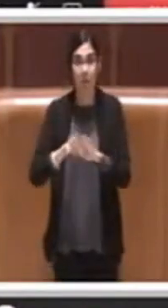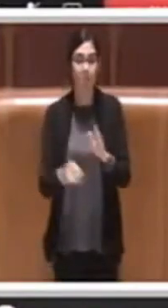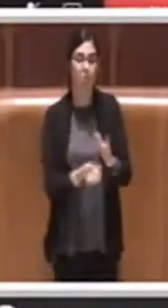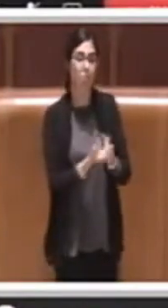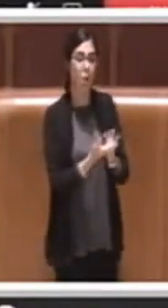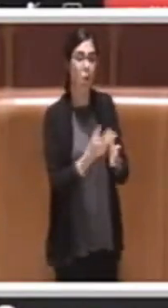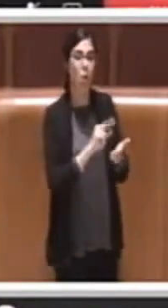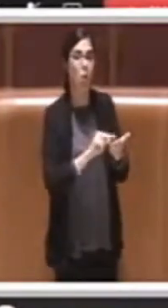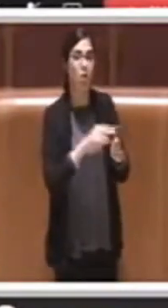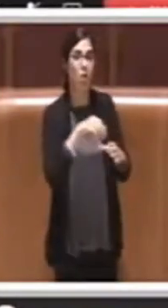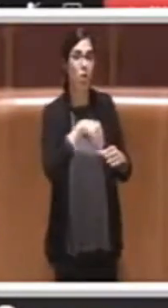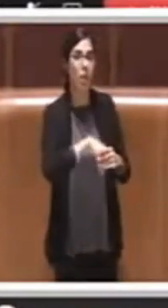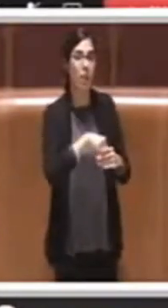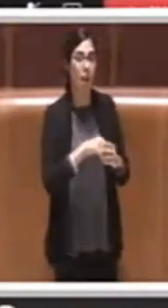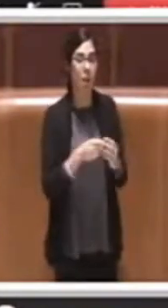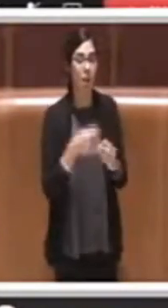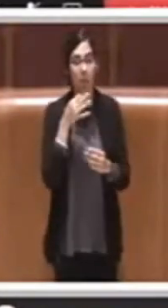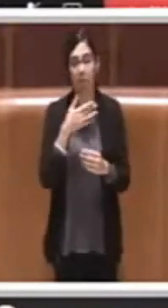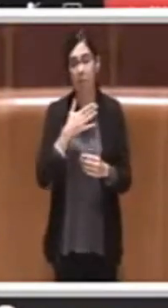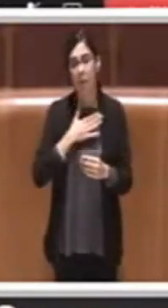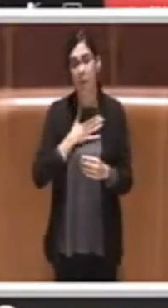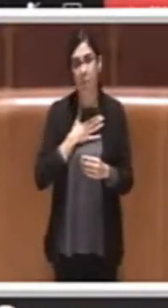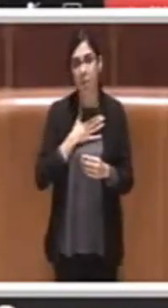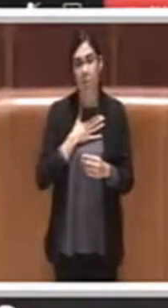'ufficio. Quindi a me sembra un po'